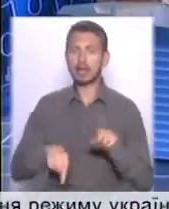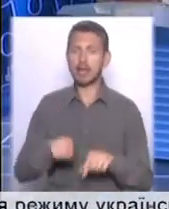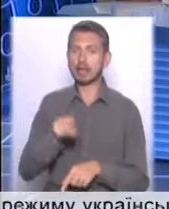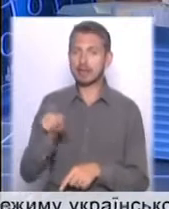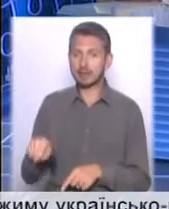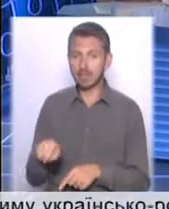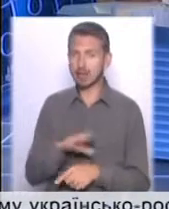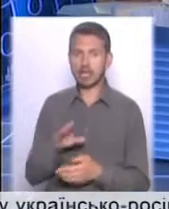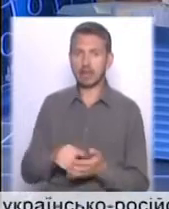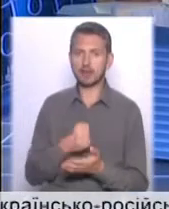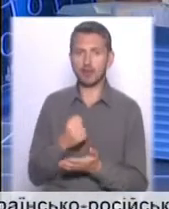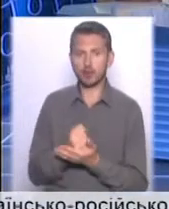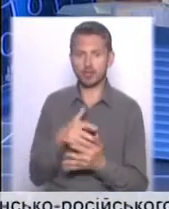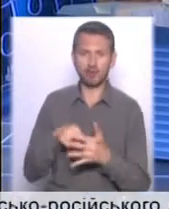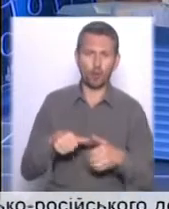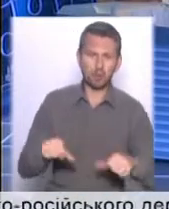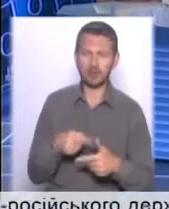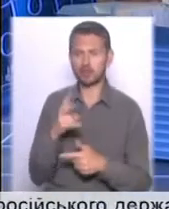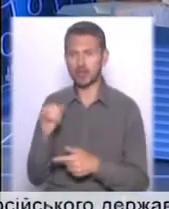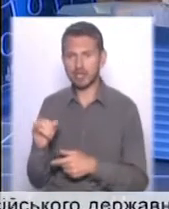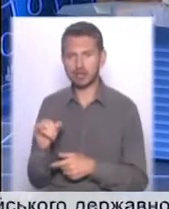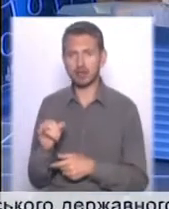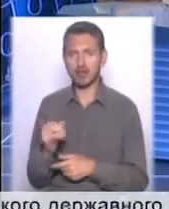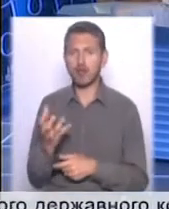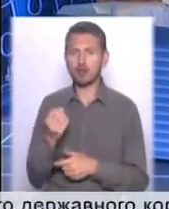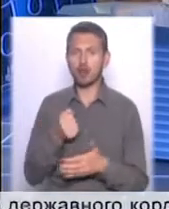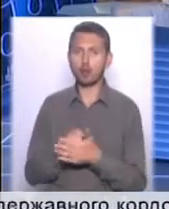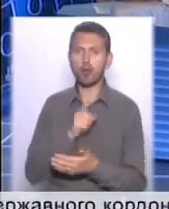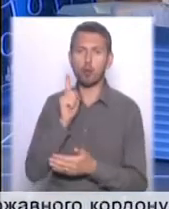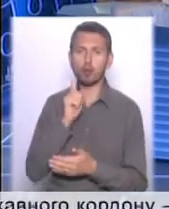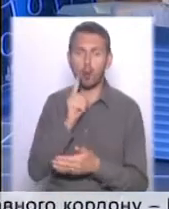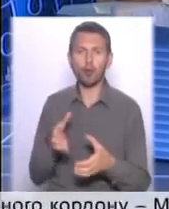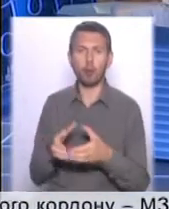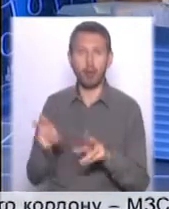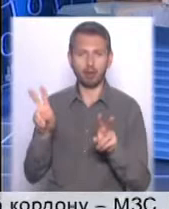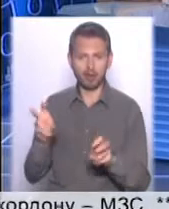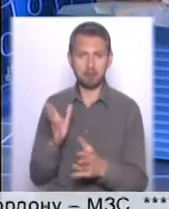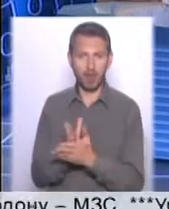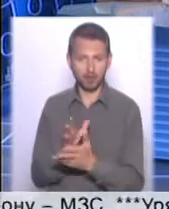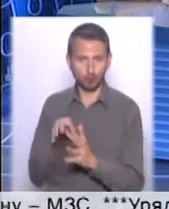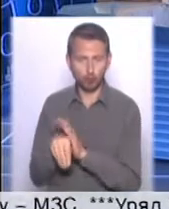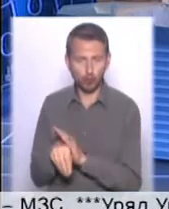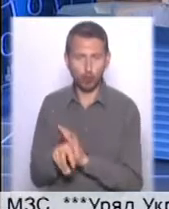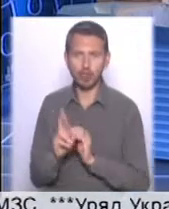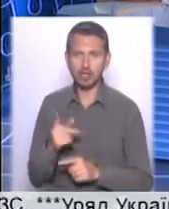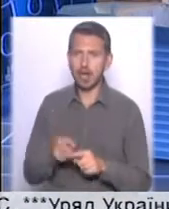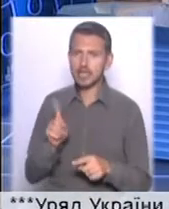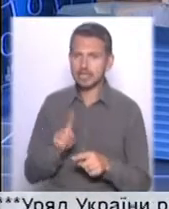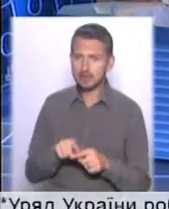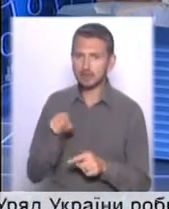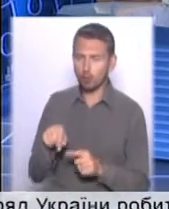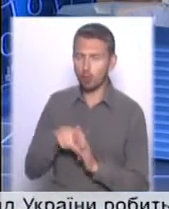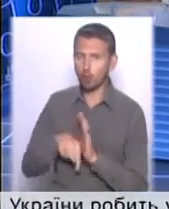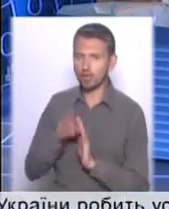знову таки, не стверджуючи в комісії вони чи ні, так іще і до молодої команди там мали безпосередній стосунок. То як воно це в тому контексті буде